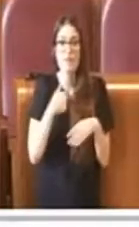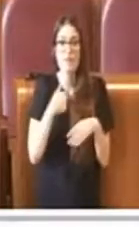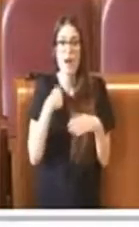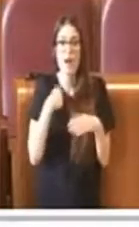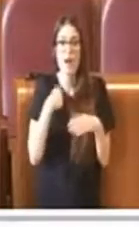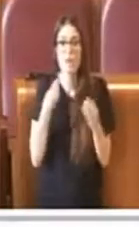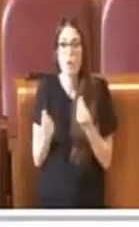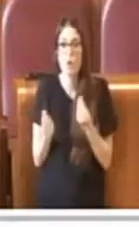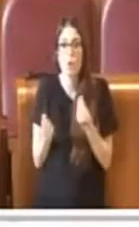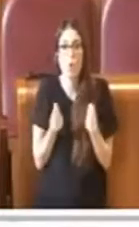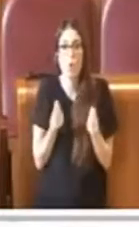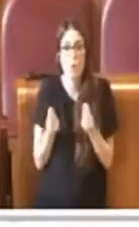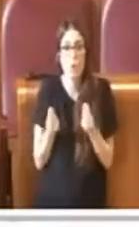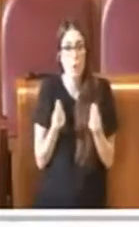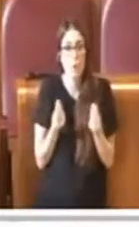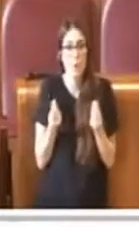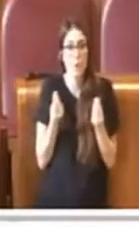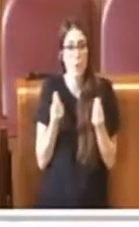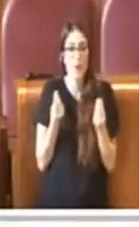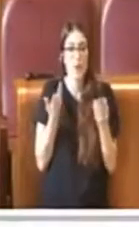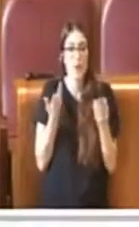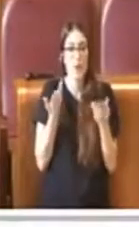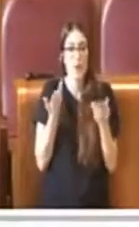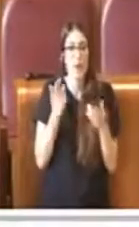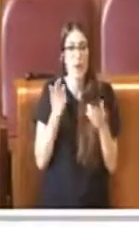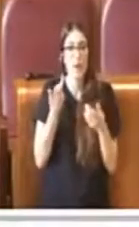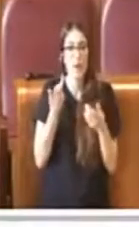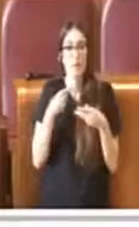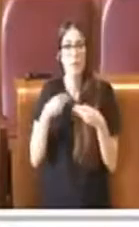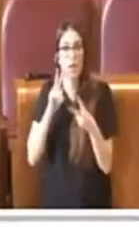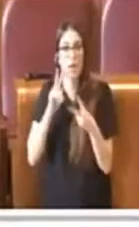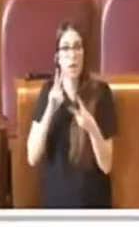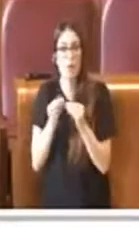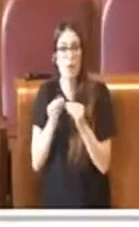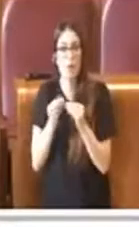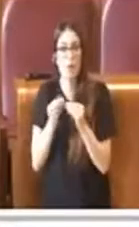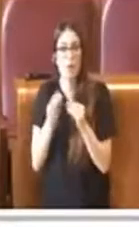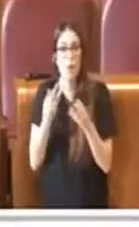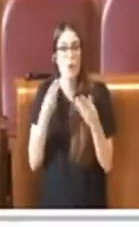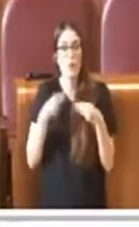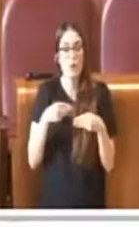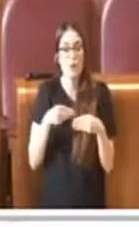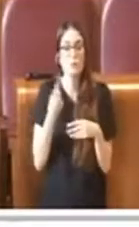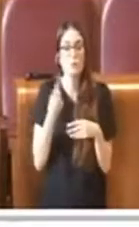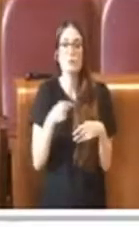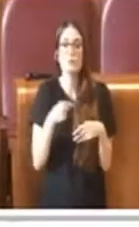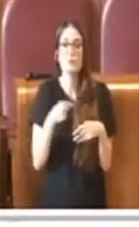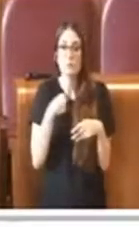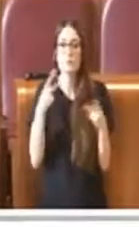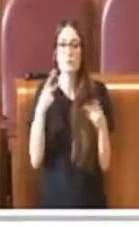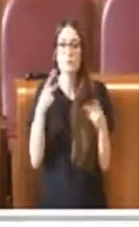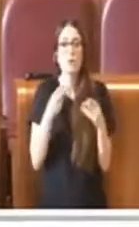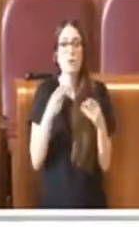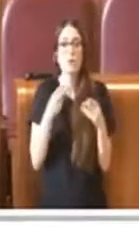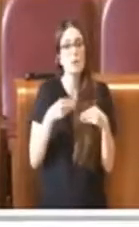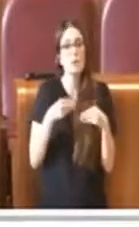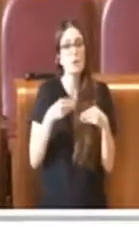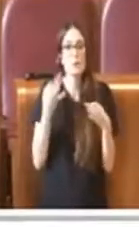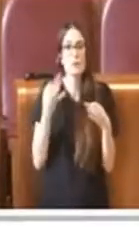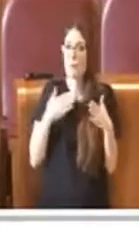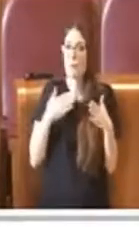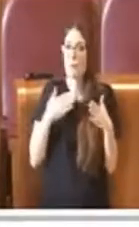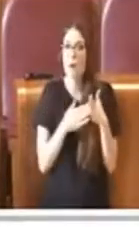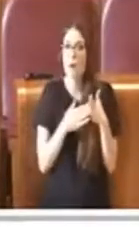familiari a casa per poter partecipare agli incontri. Nonostante questo la partecipazione è stata sempre massima, devo dire,